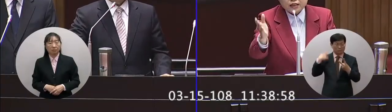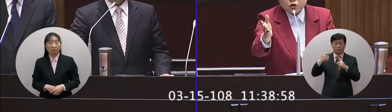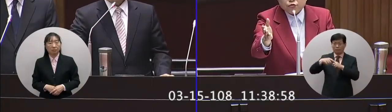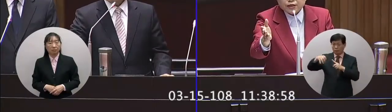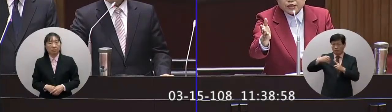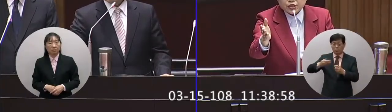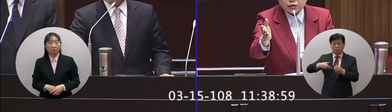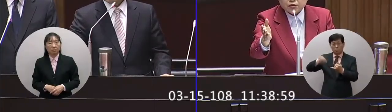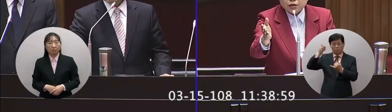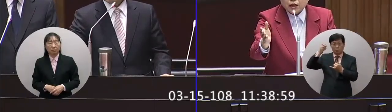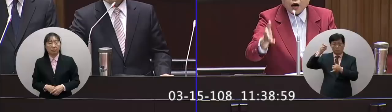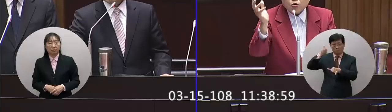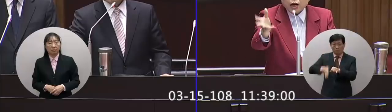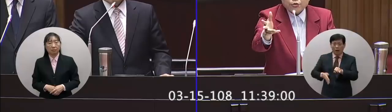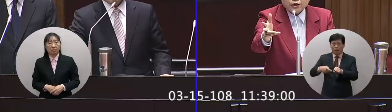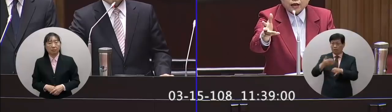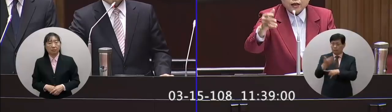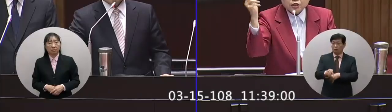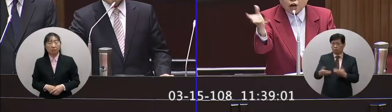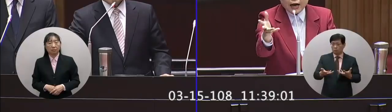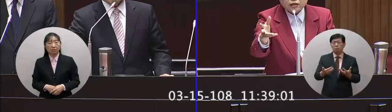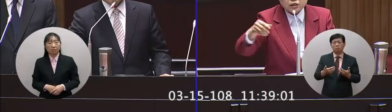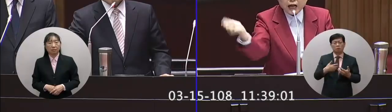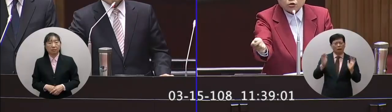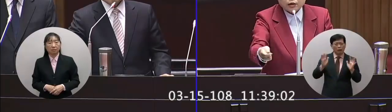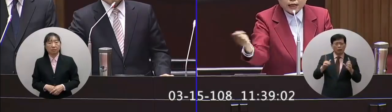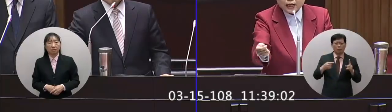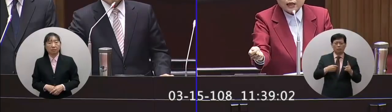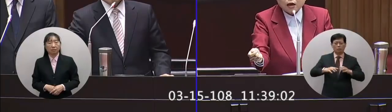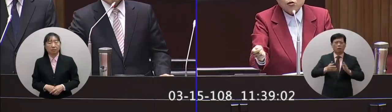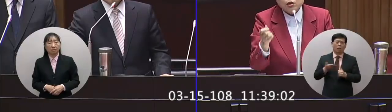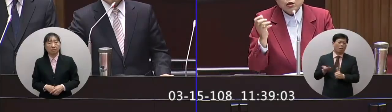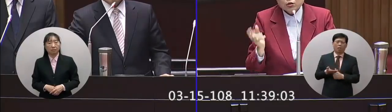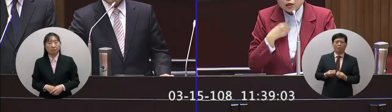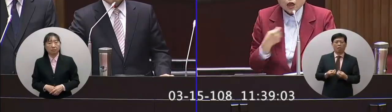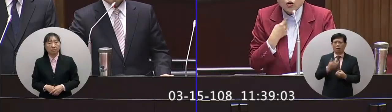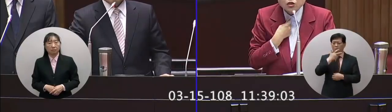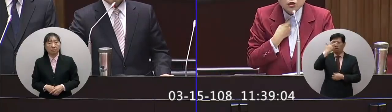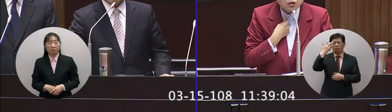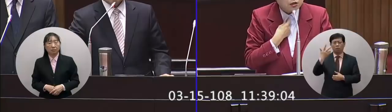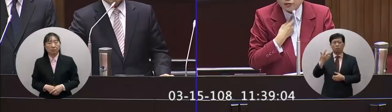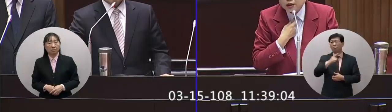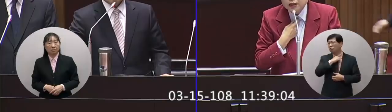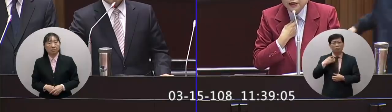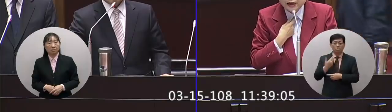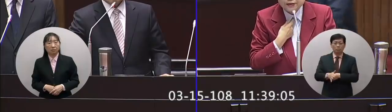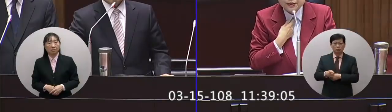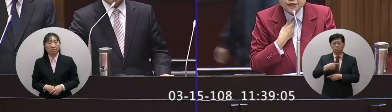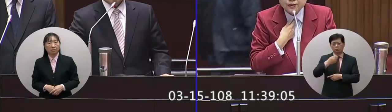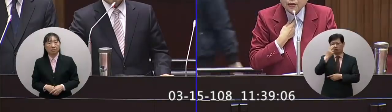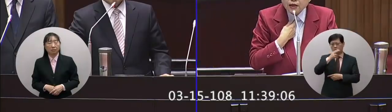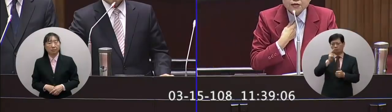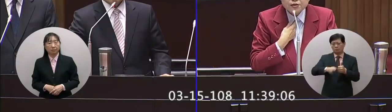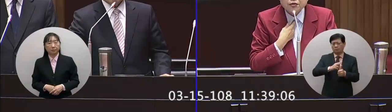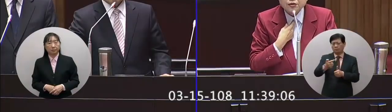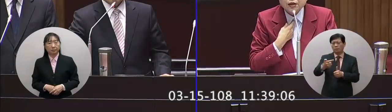這種人神共憤的事情毫無恩怨的小孩子下手就咔嚓一刀就割喉致死這是很殘